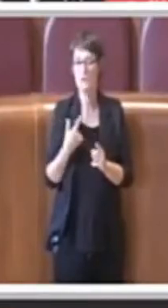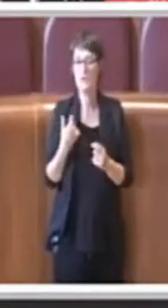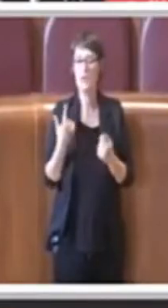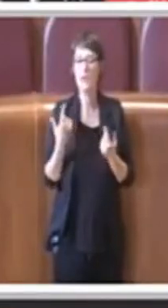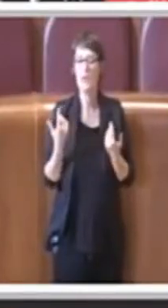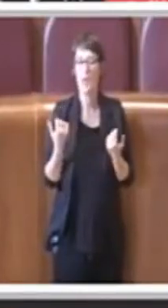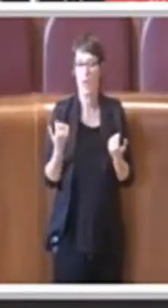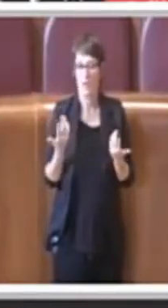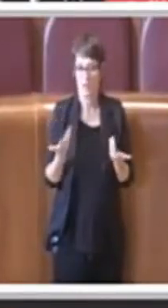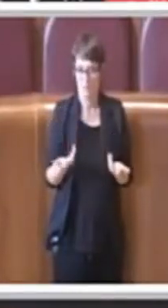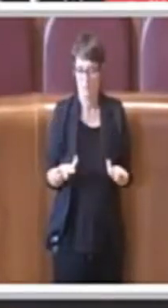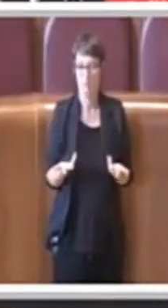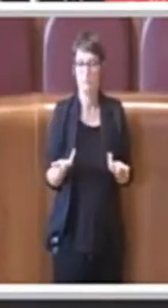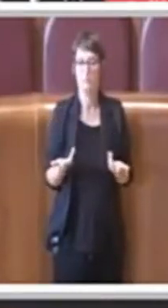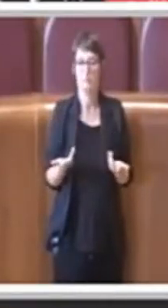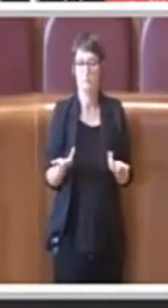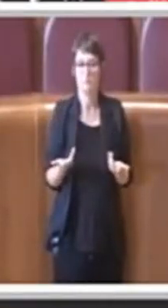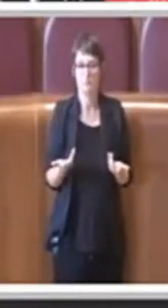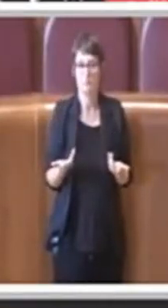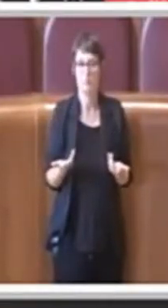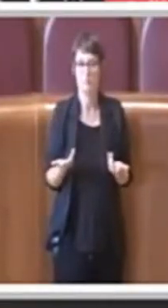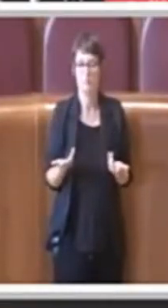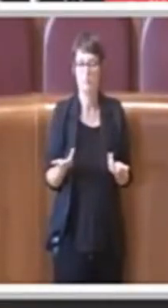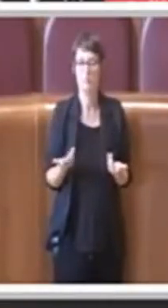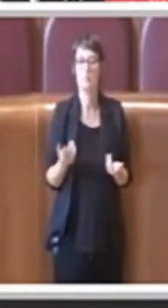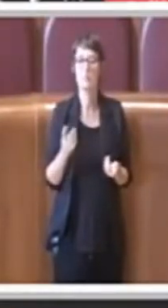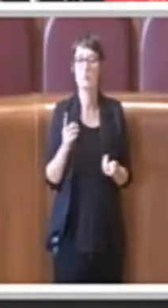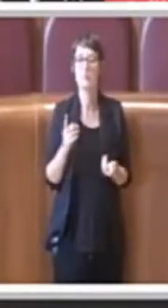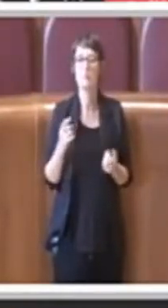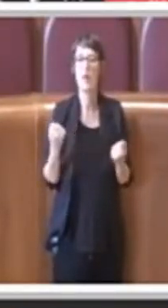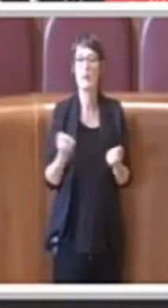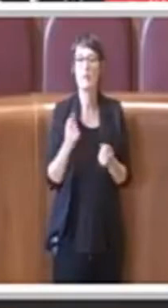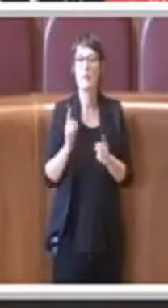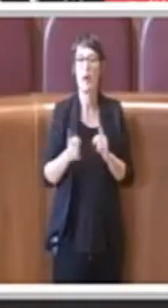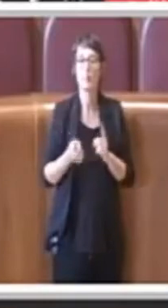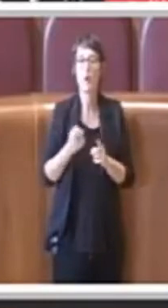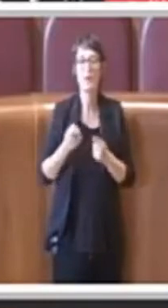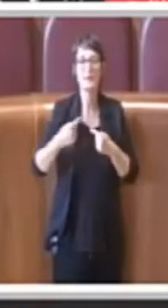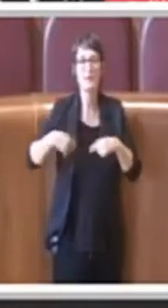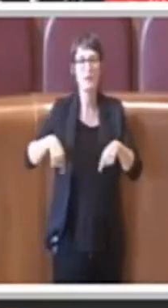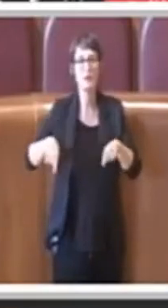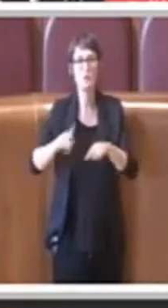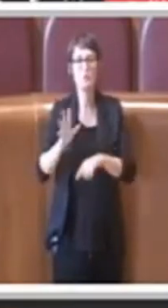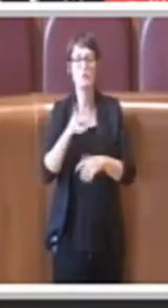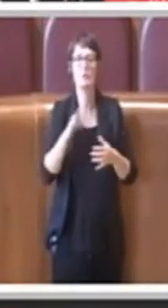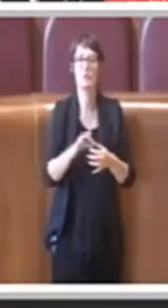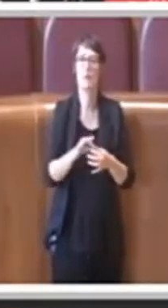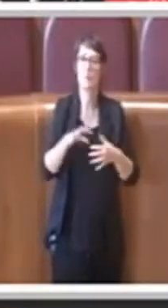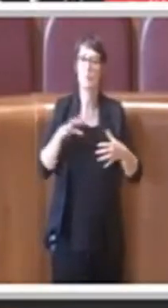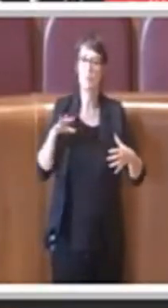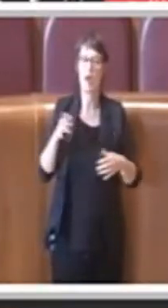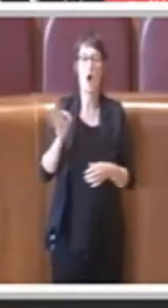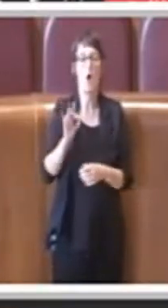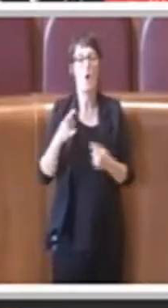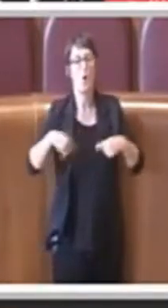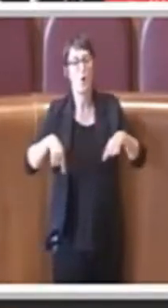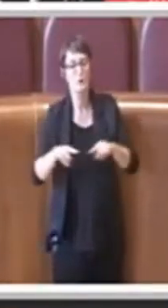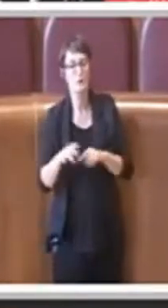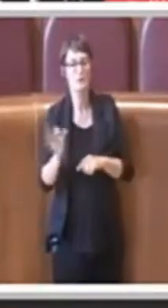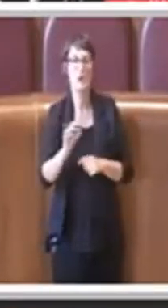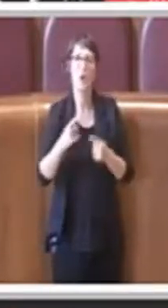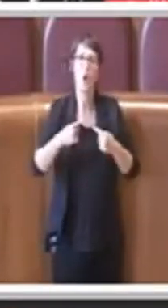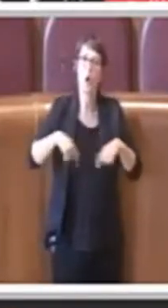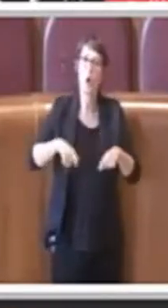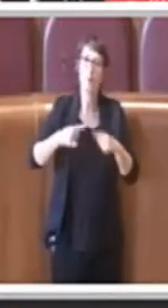interpretate le dichiarazioni che ci sono state rispetto alle attività poste dall'aggiunta o dal Consiglio, dalle Commissioni, nel